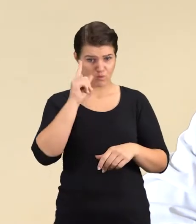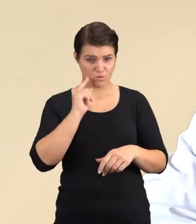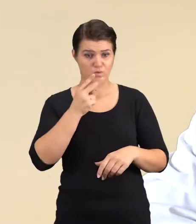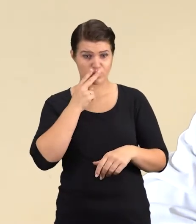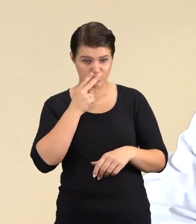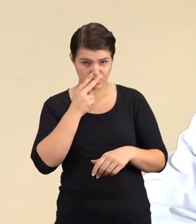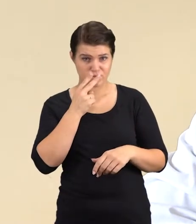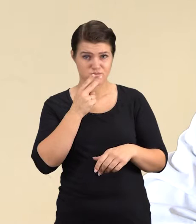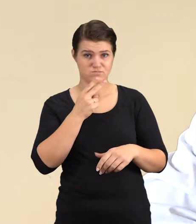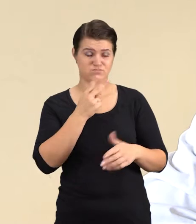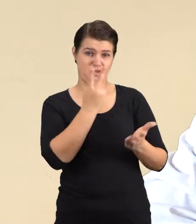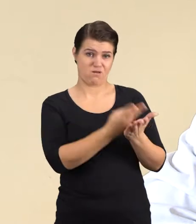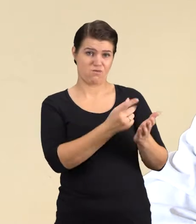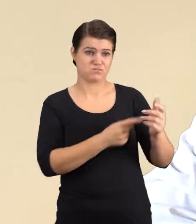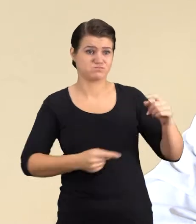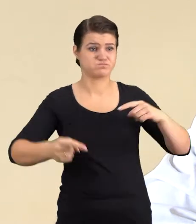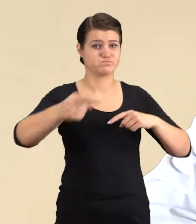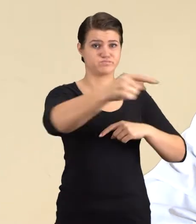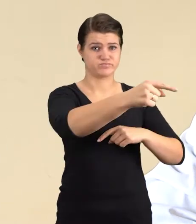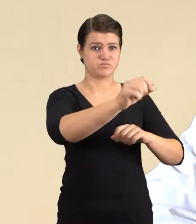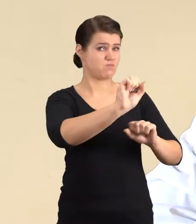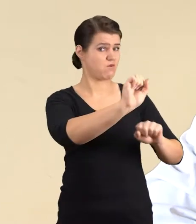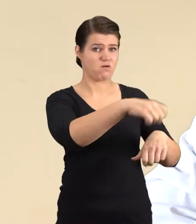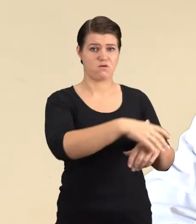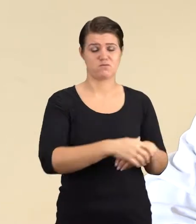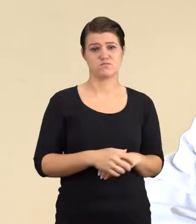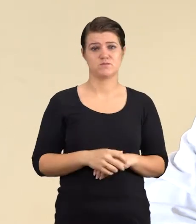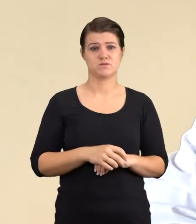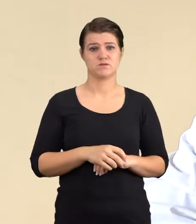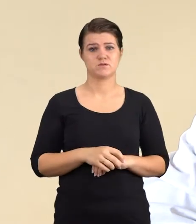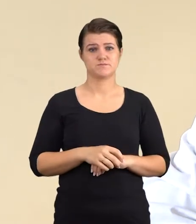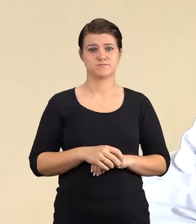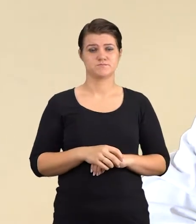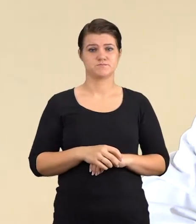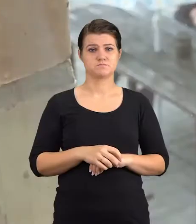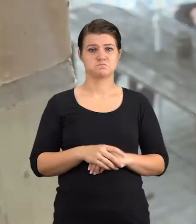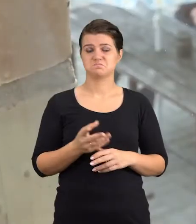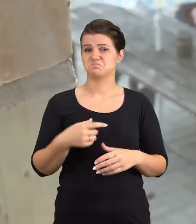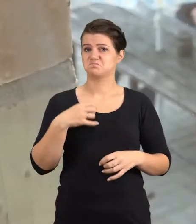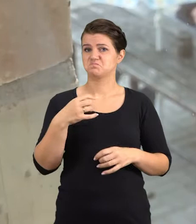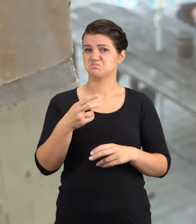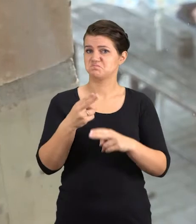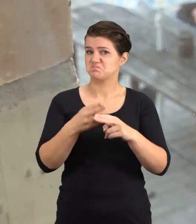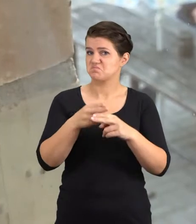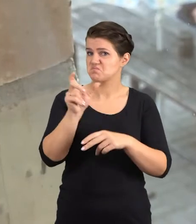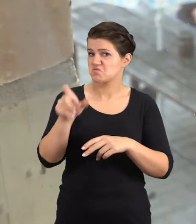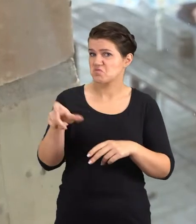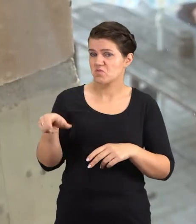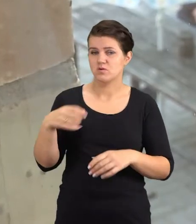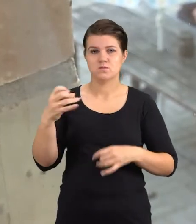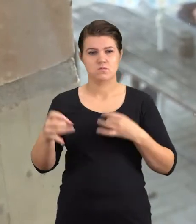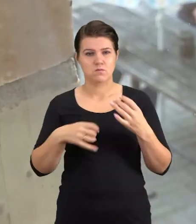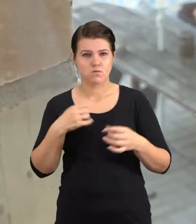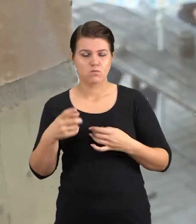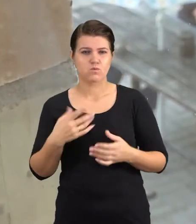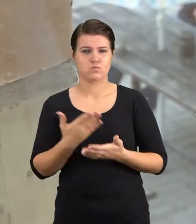personala, kad kiekvienas žmogų vėsti į lauką už teritorijas ribų. Dar už teritorijas ribų. Ligoniai dar nėra mesni. Personalas